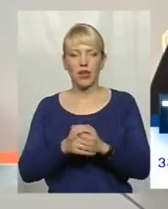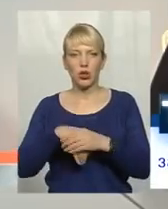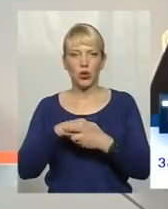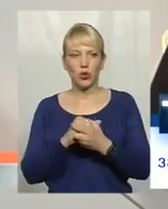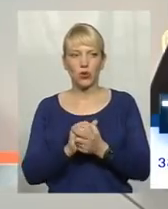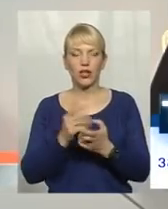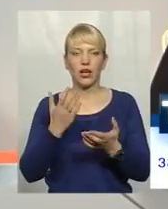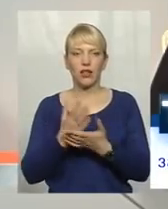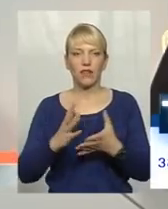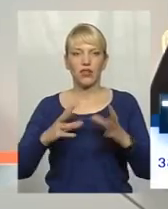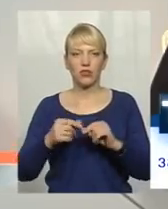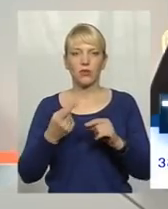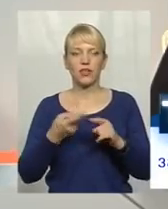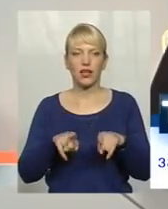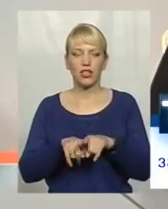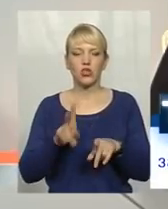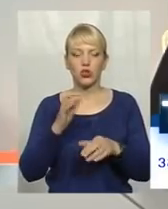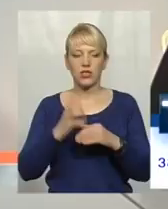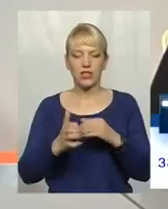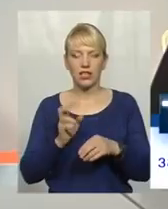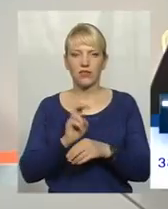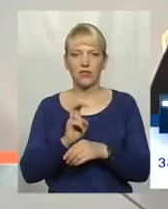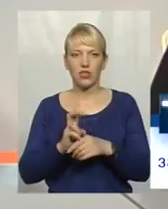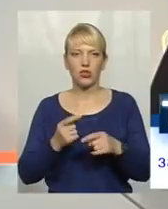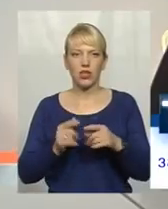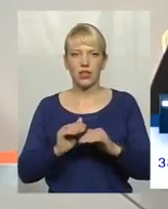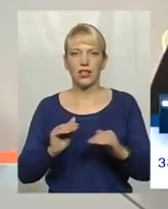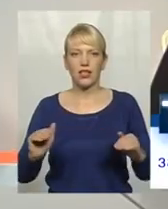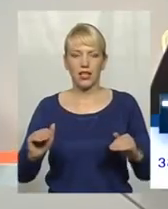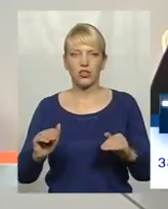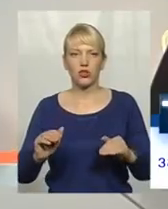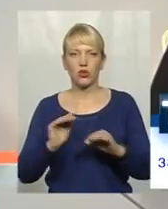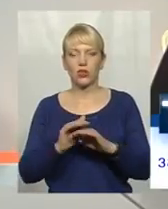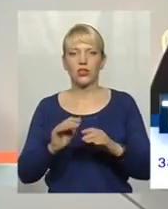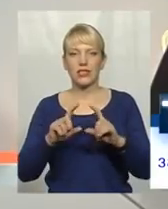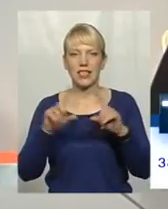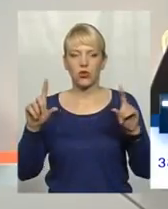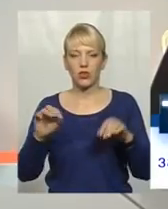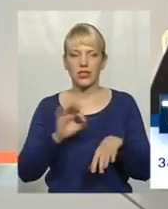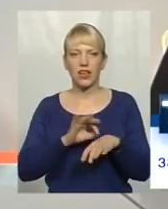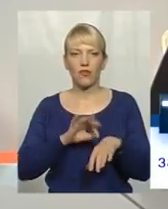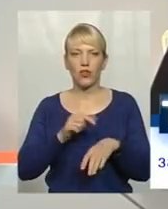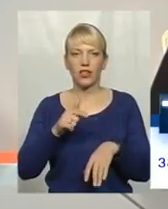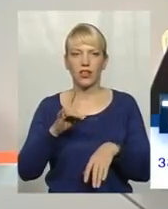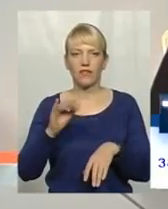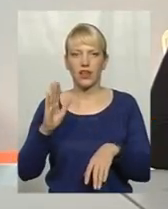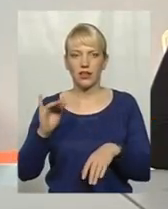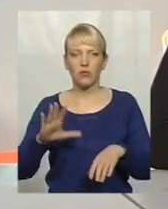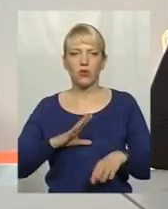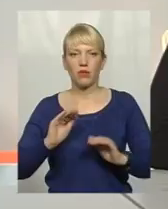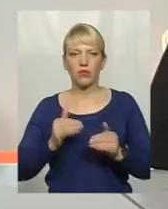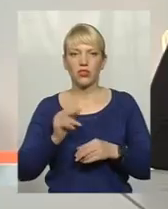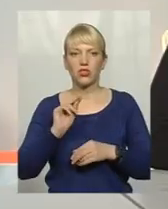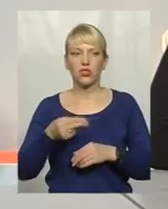висновку такого, що серед відвідуючів цього дитячого садочка захворювання снегострееспіраторні вірусні інфекції була нижчою, як в